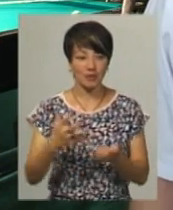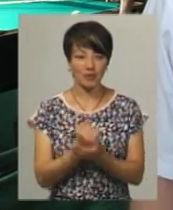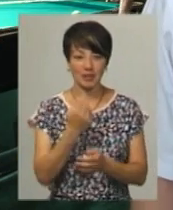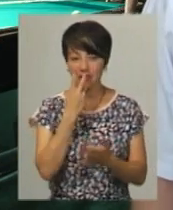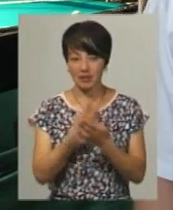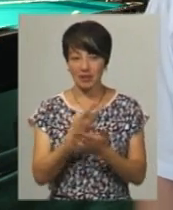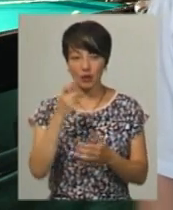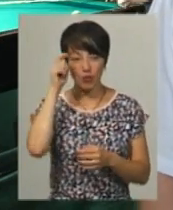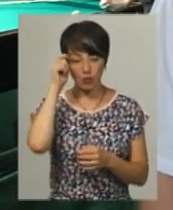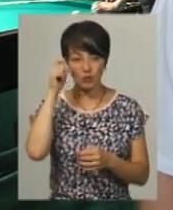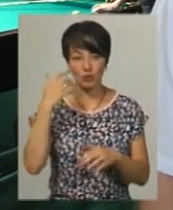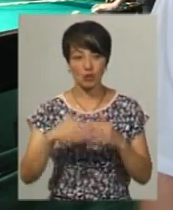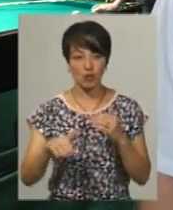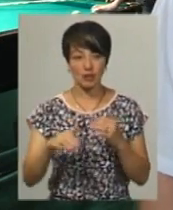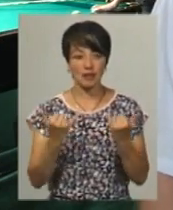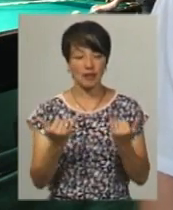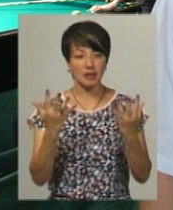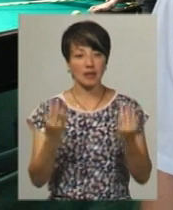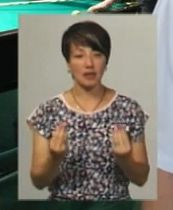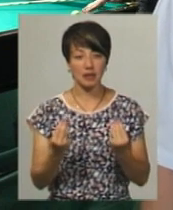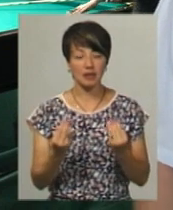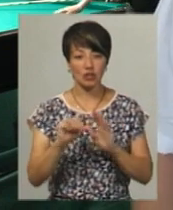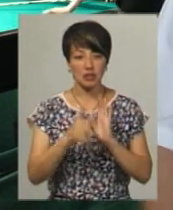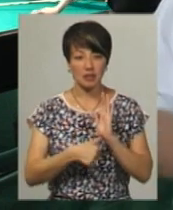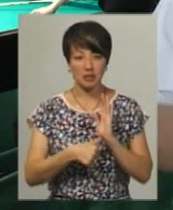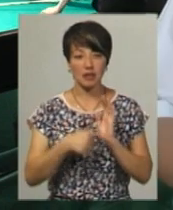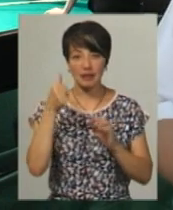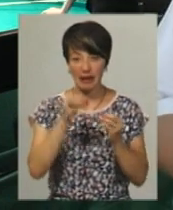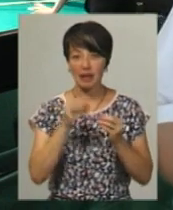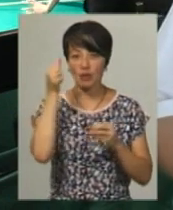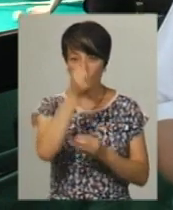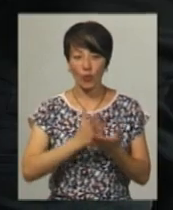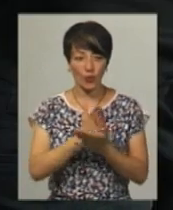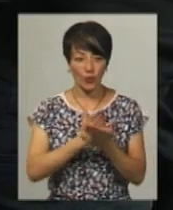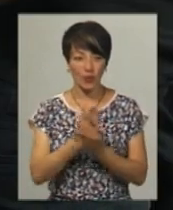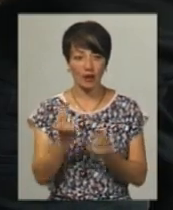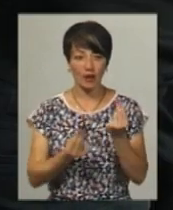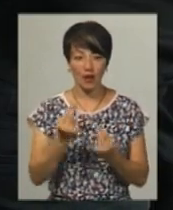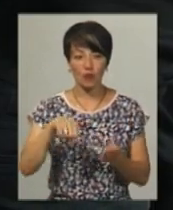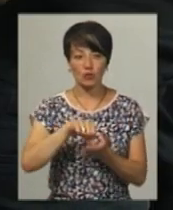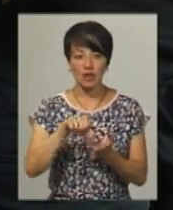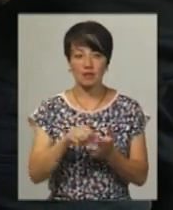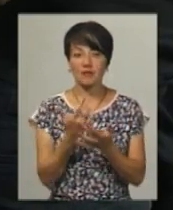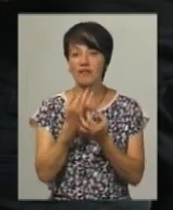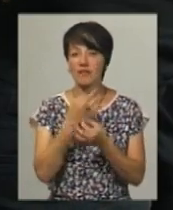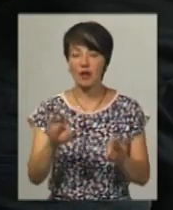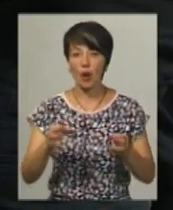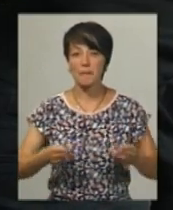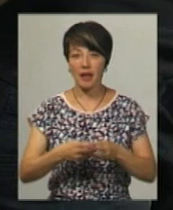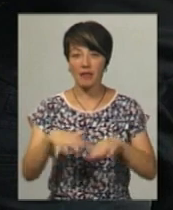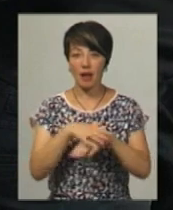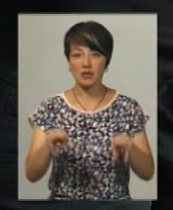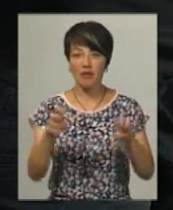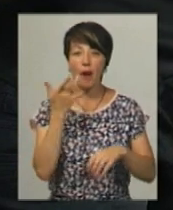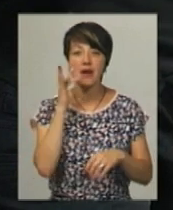дивіться, вже хлопчику на даний час 16 років, о 10 років він вже грає цей більярд. Учасники грають у вільну піраміду, яка в народі